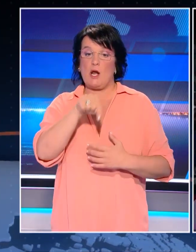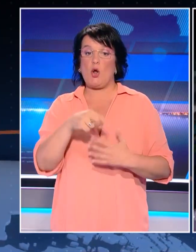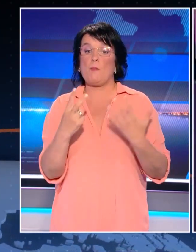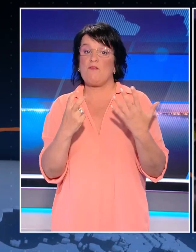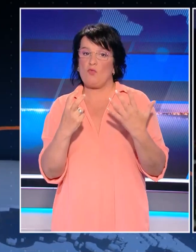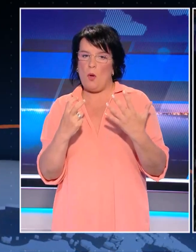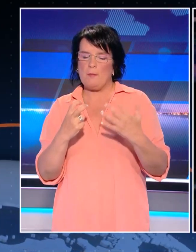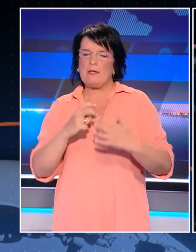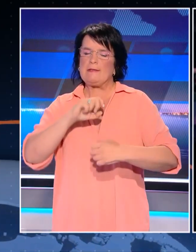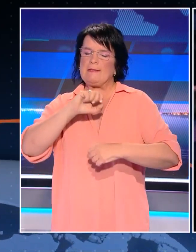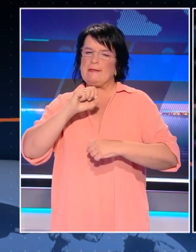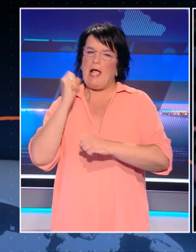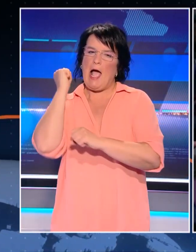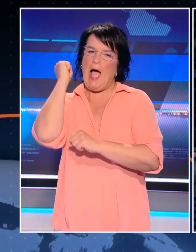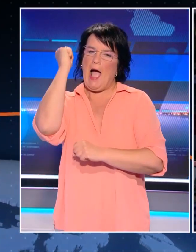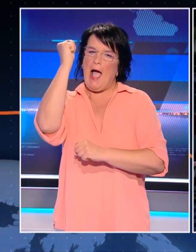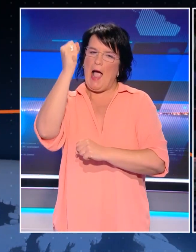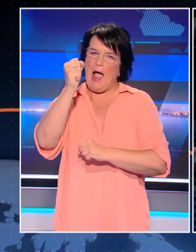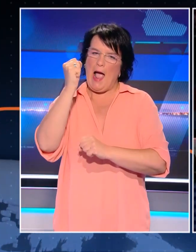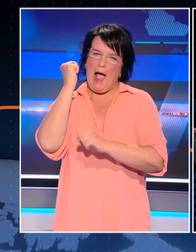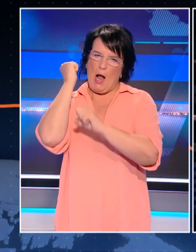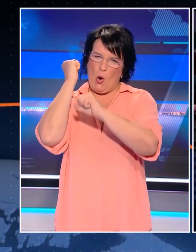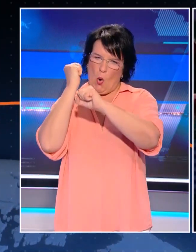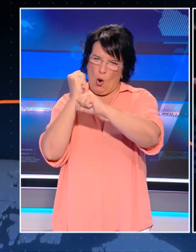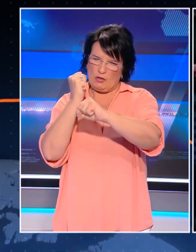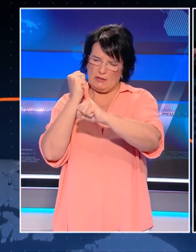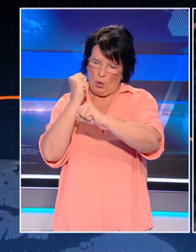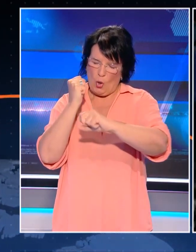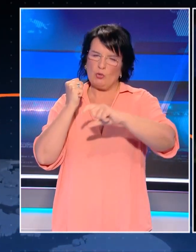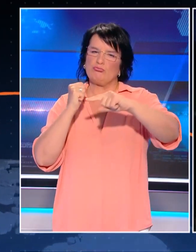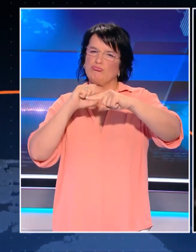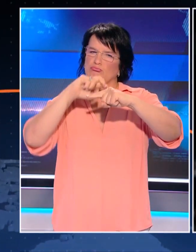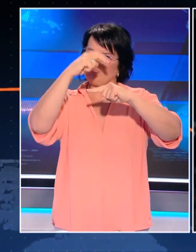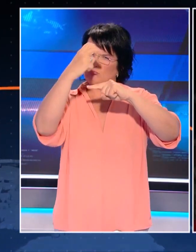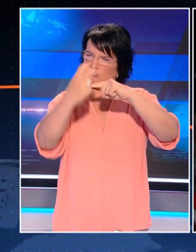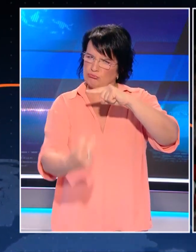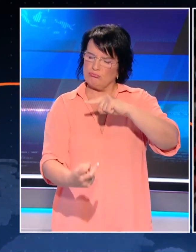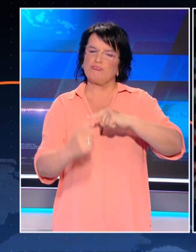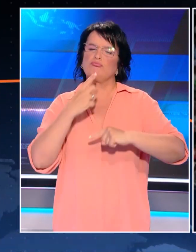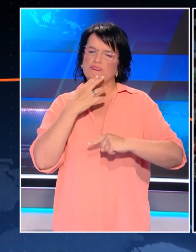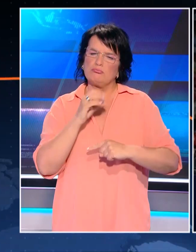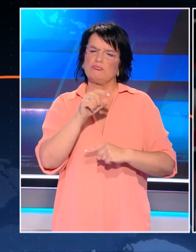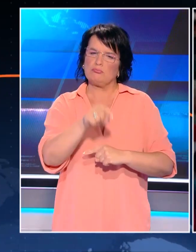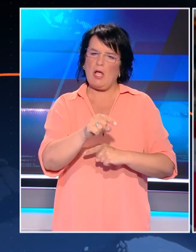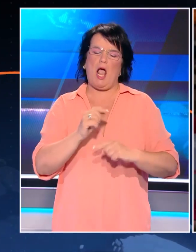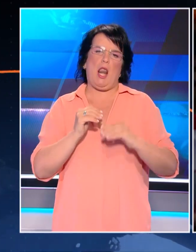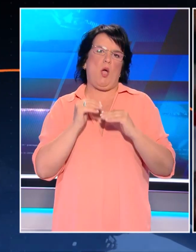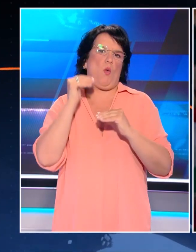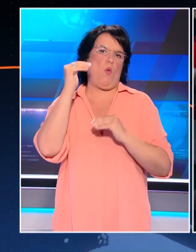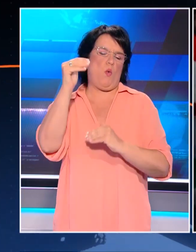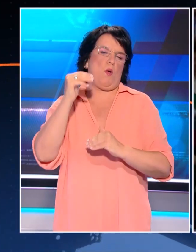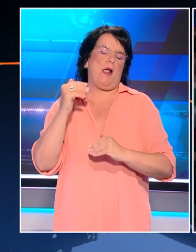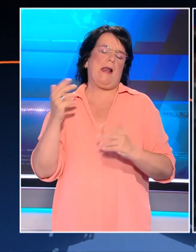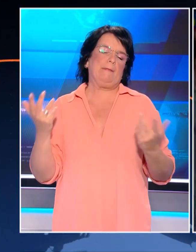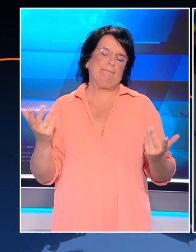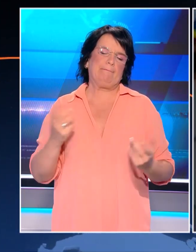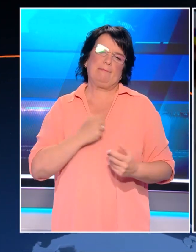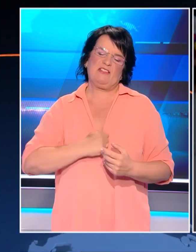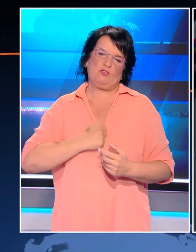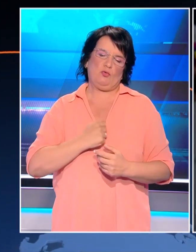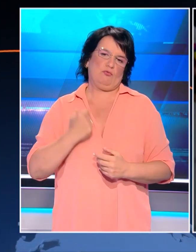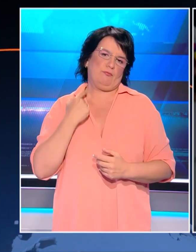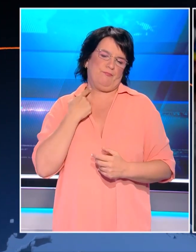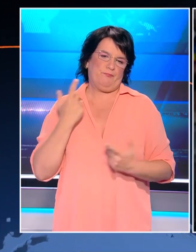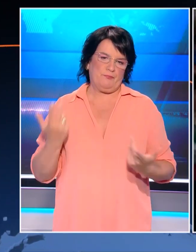σε ένα αγώνισμα όπου οι εκτός Ευρώπης αθλήτριας έδειξαν ότι βρίσκονται σε υπερβολικά υψηλό επίπεδο τη δεδομένη χρονική στιγμή.